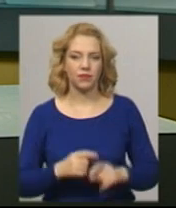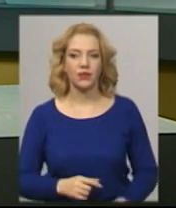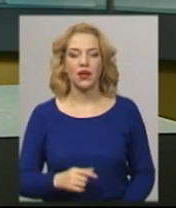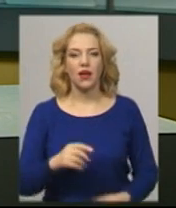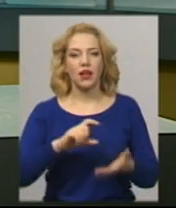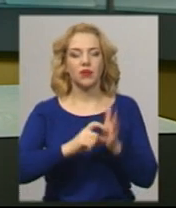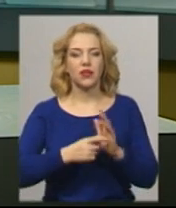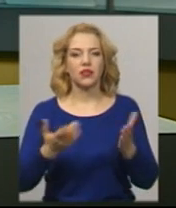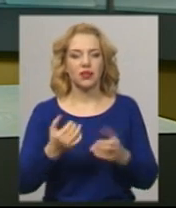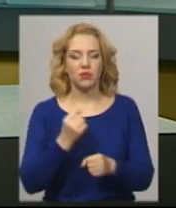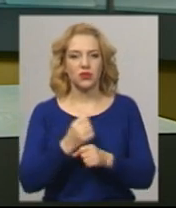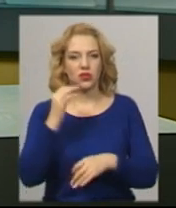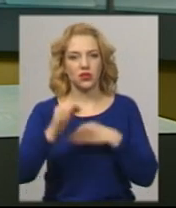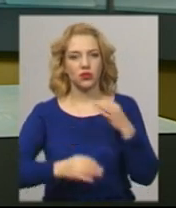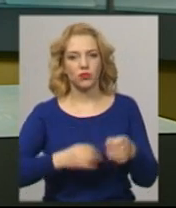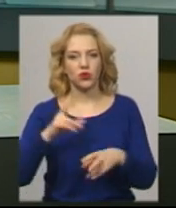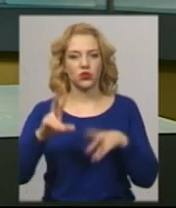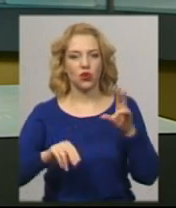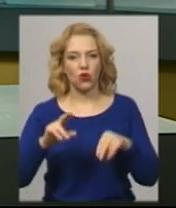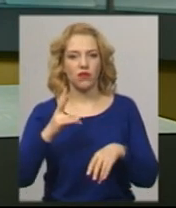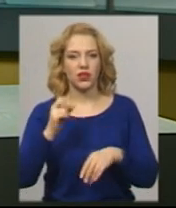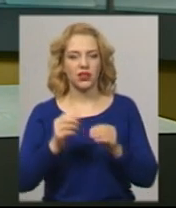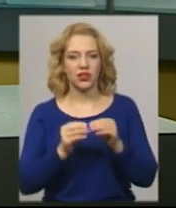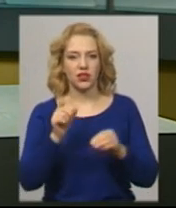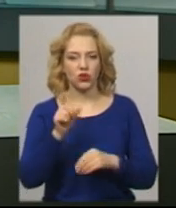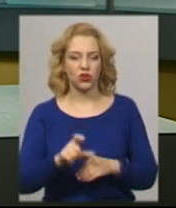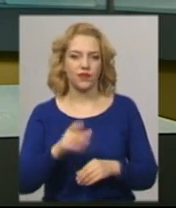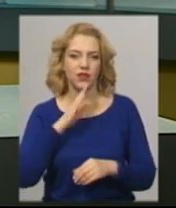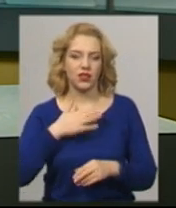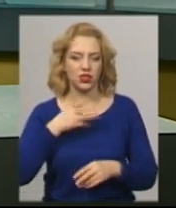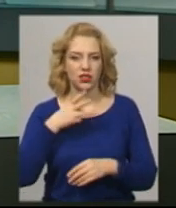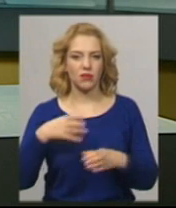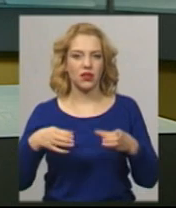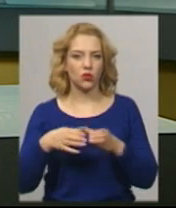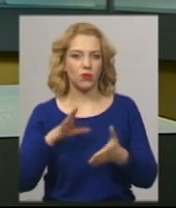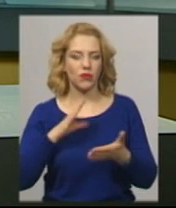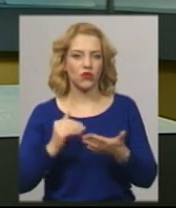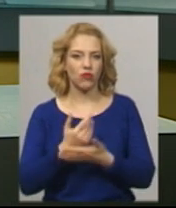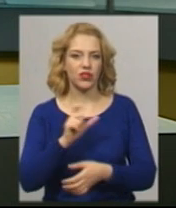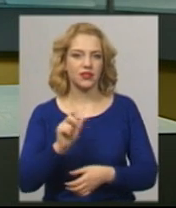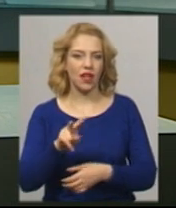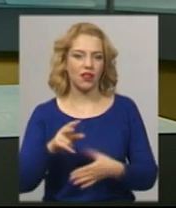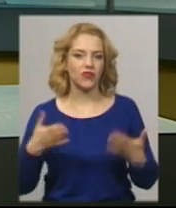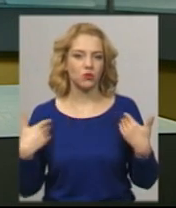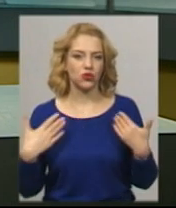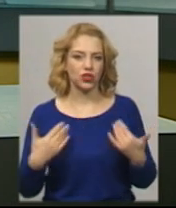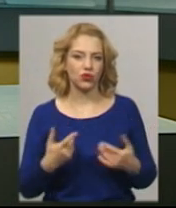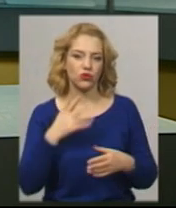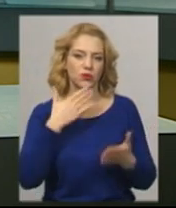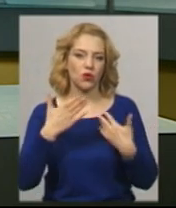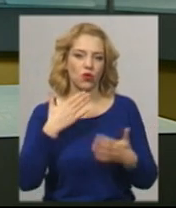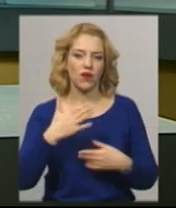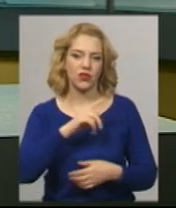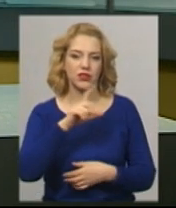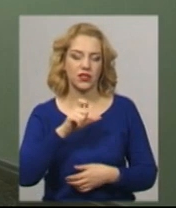Кімната, яка працює цілодобово, розрахована на 10 чоловік. Наша знімальна група побувала в новій залі відпочинку та поспілкувалася із військовими.